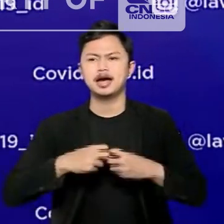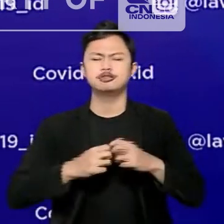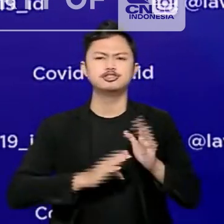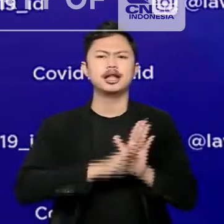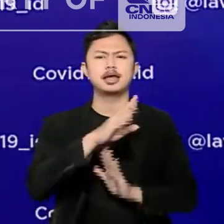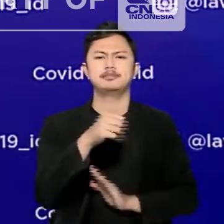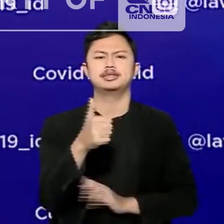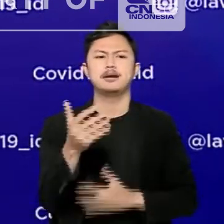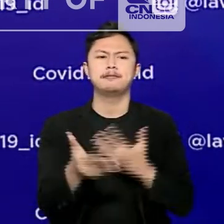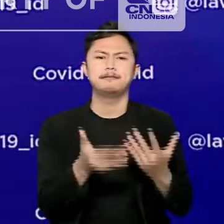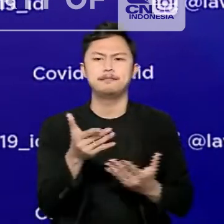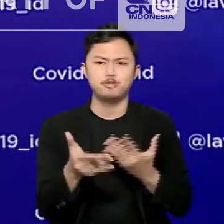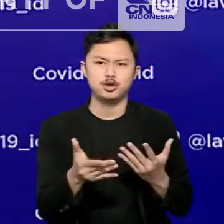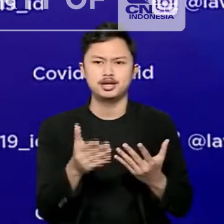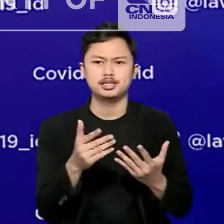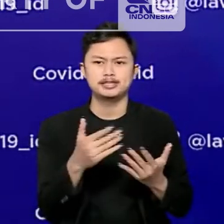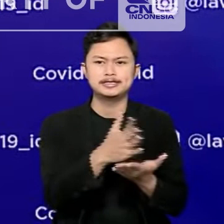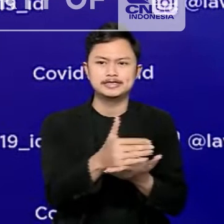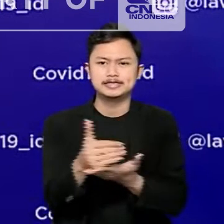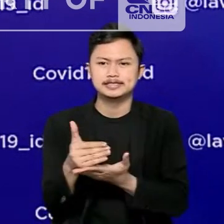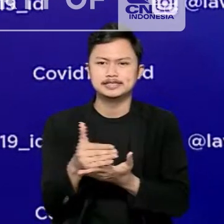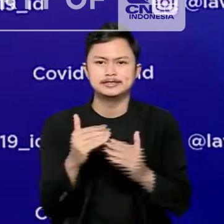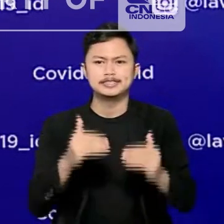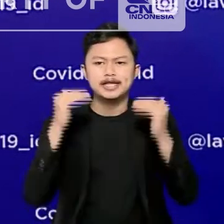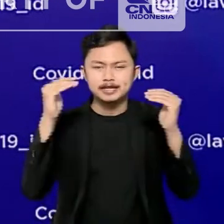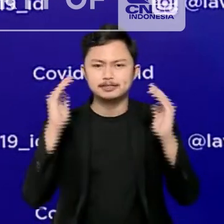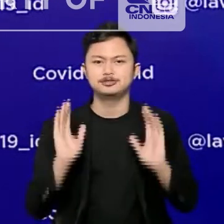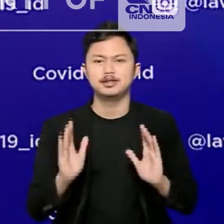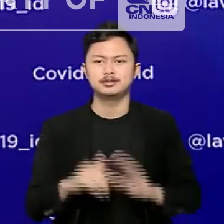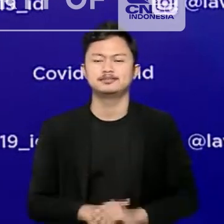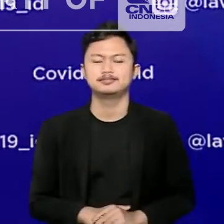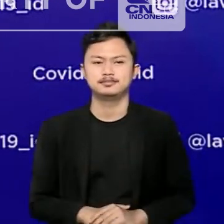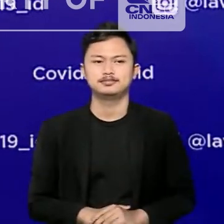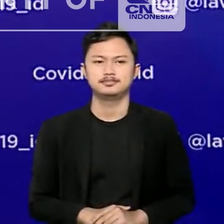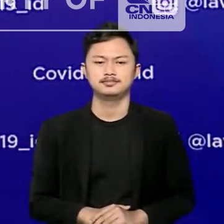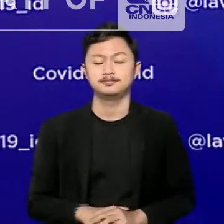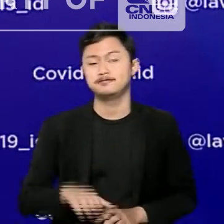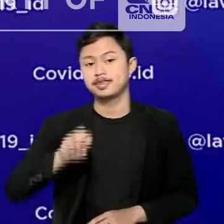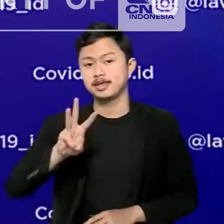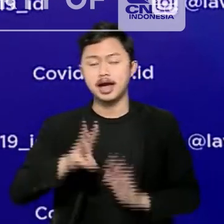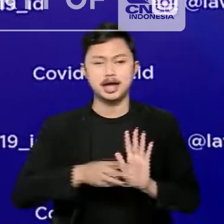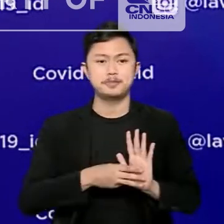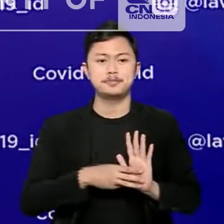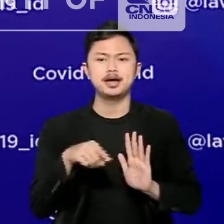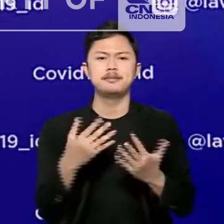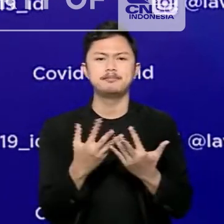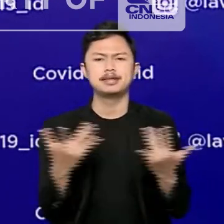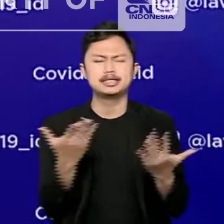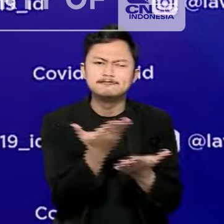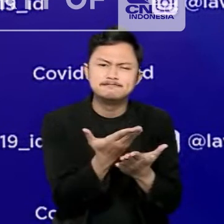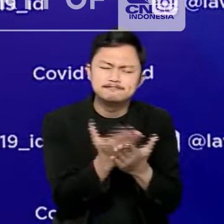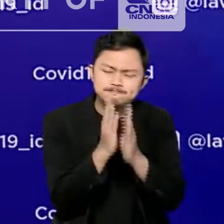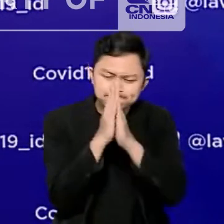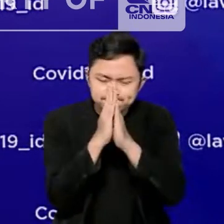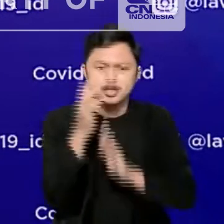naik meskipun capaian vaksinasi sudah sangat tinggi. Selain 3M, masyarakat juga dimohon